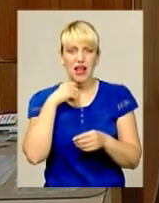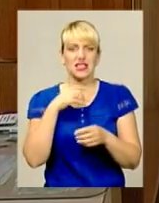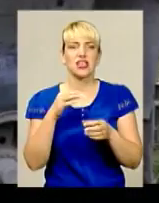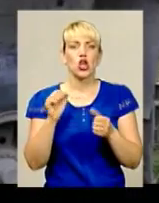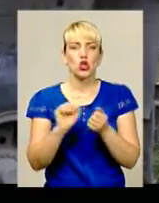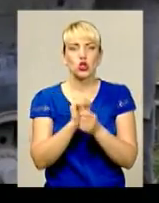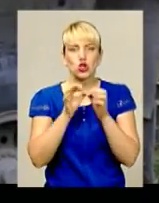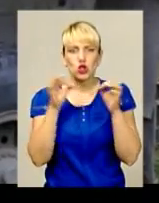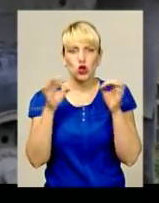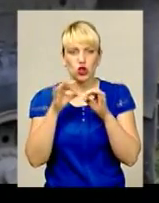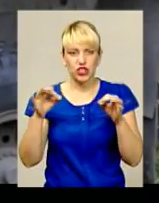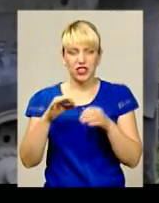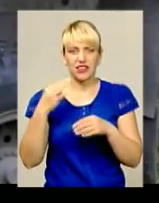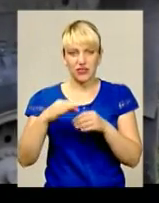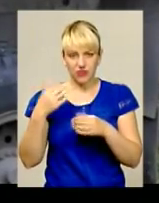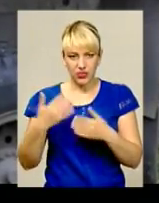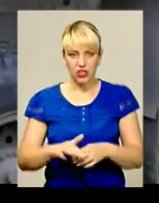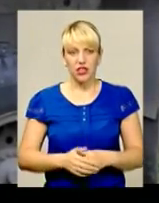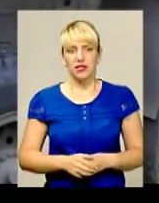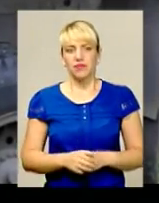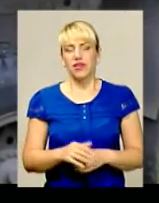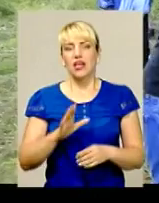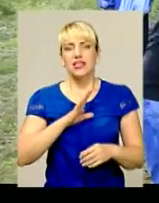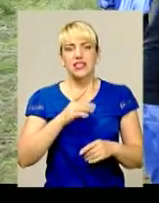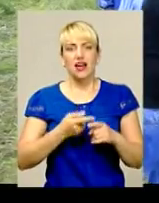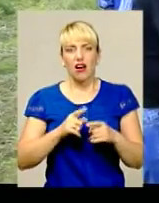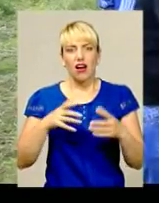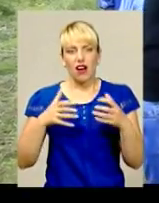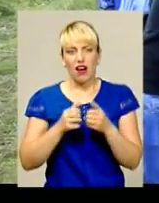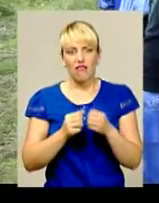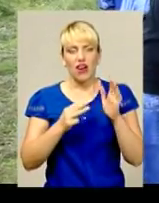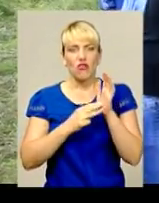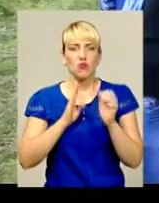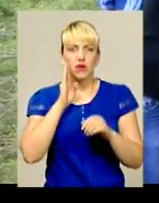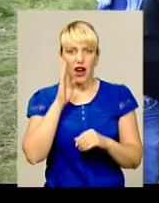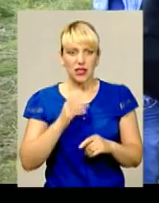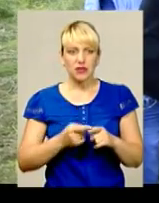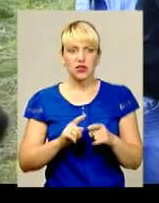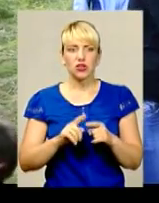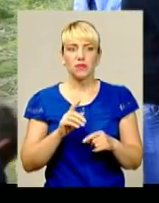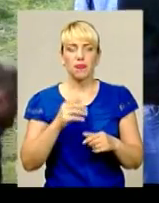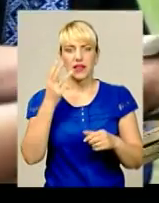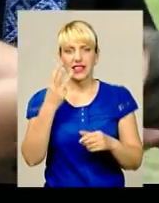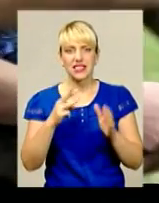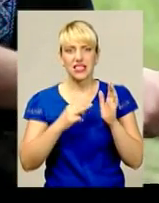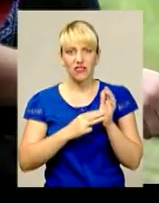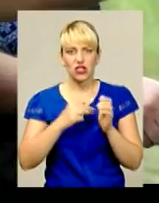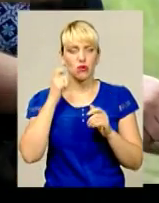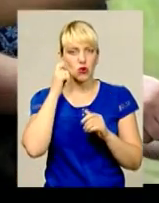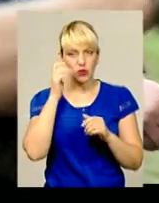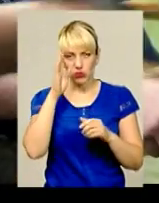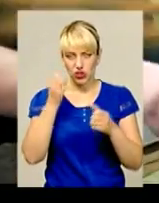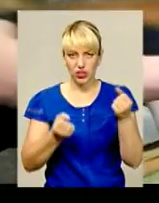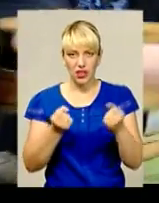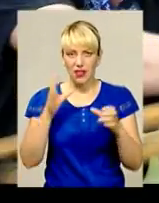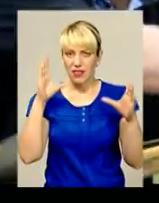зроблено. Аварія сталася у восьмій ранку поблизу села Скарженці Ярмолинецького району. 37-річний водій Буса не впорався з керуванням